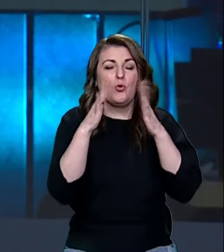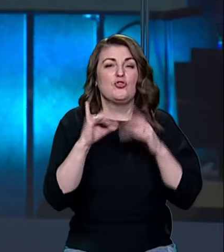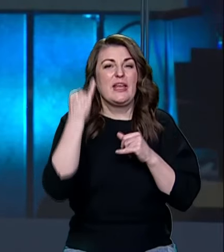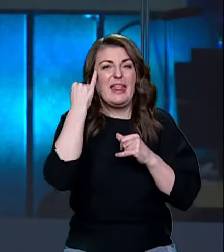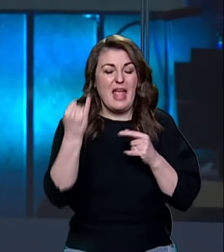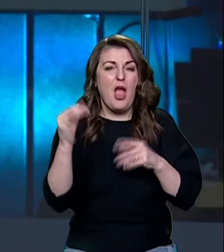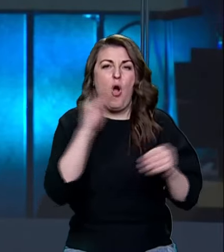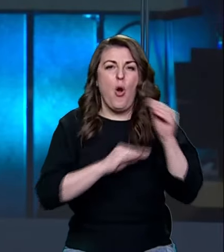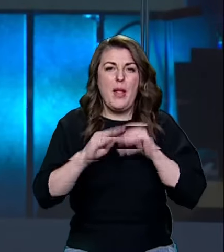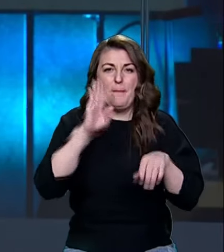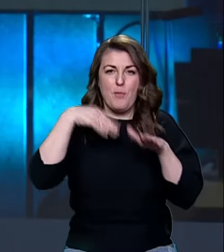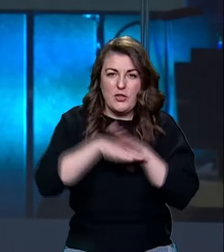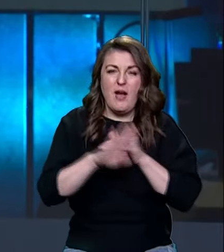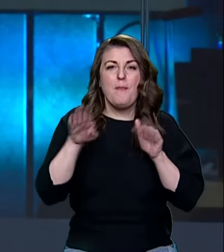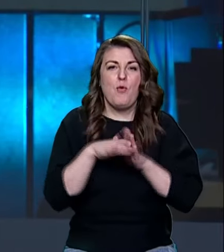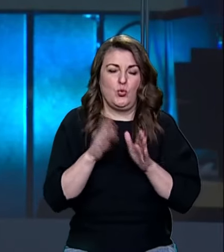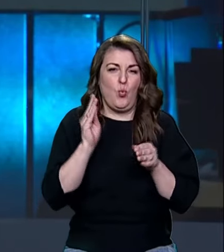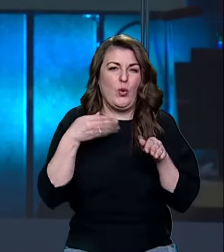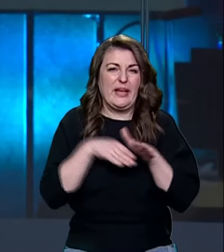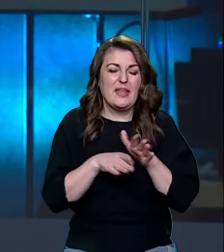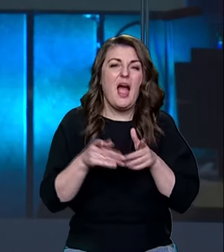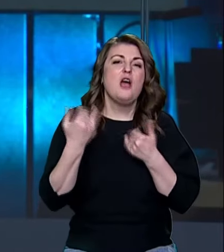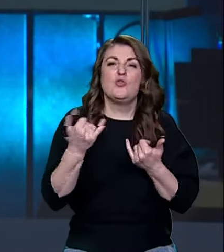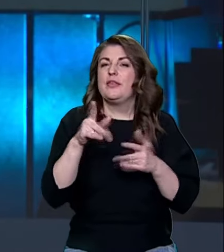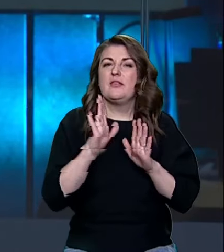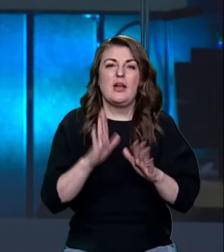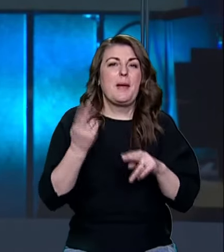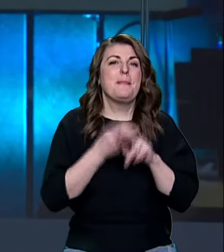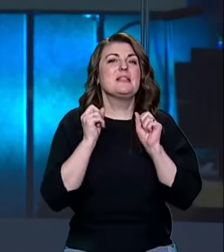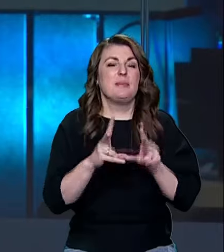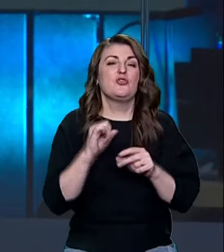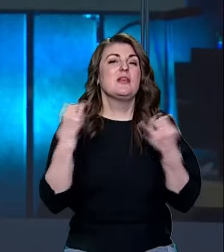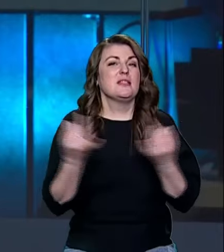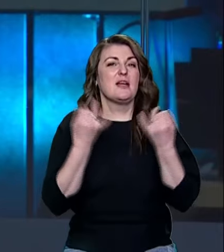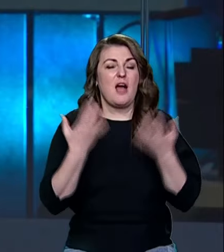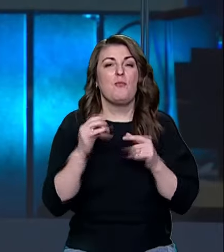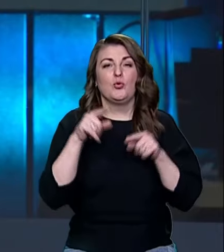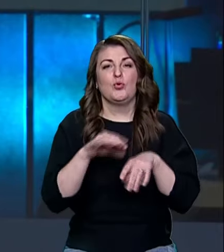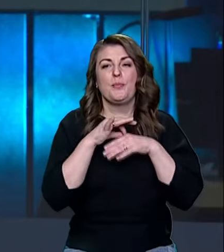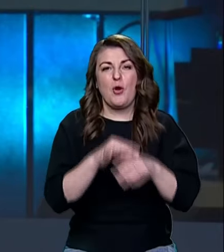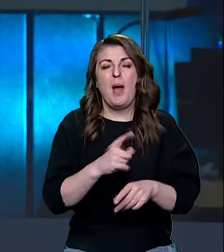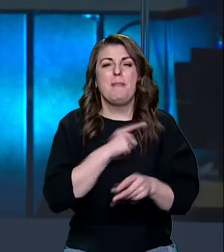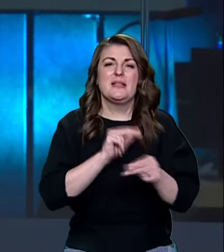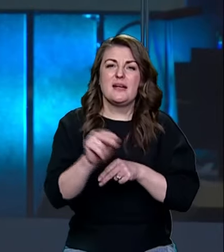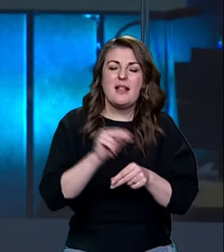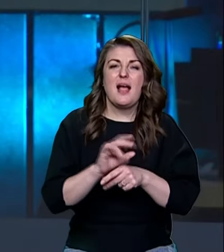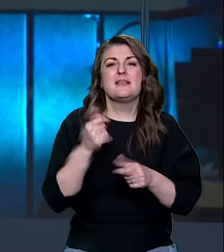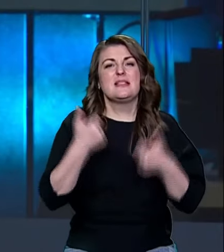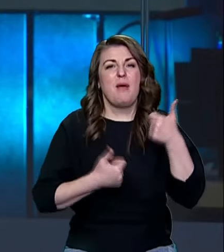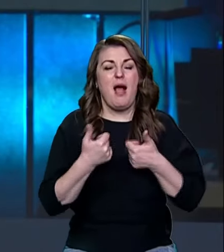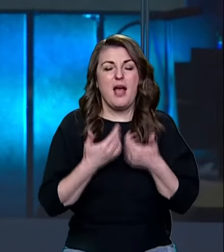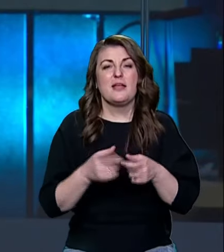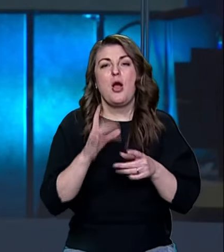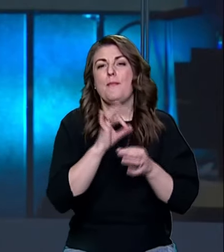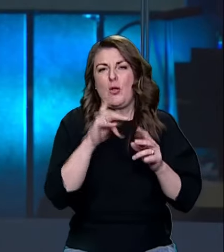ідеєю обладнати підвал під укриття. Сьогодні в ньому не тільки безпечно, а й цікаво, бо тут проводяться майстер-класи та змагання.